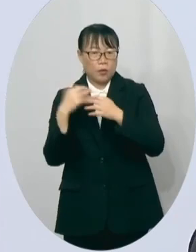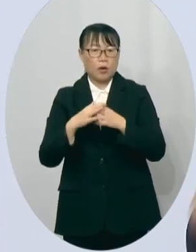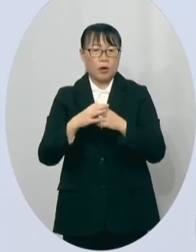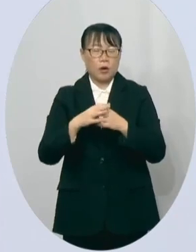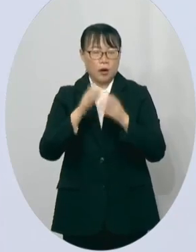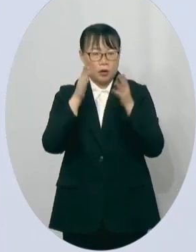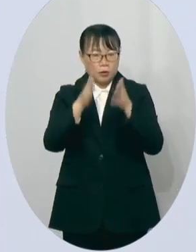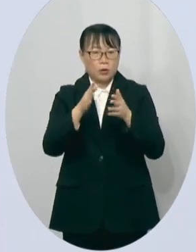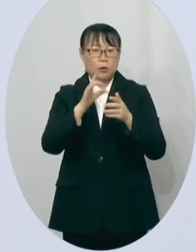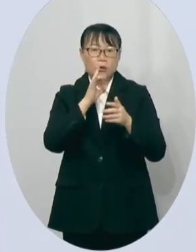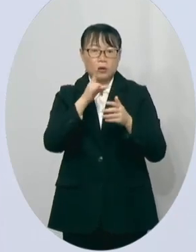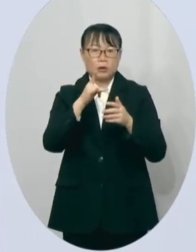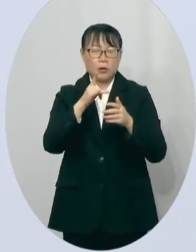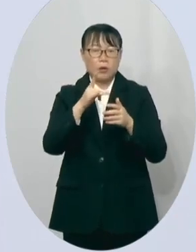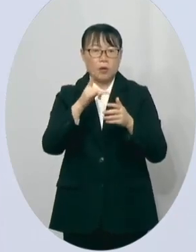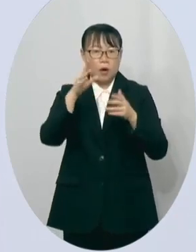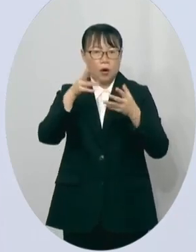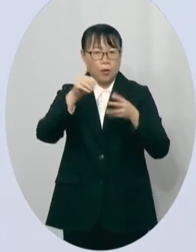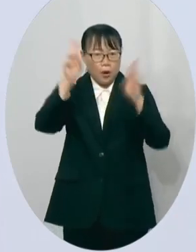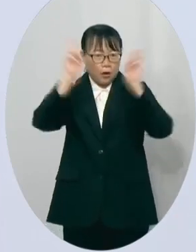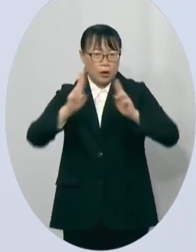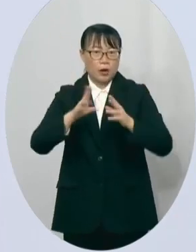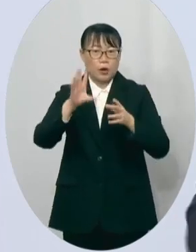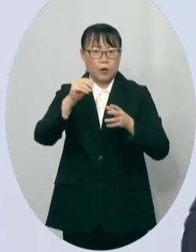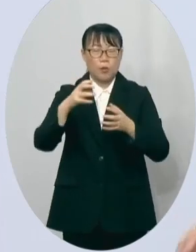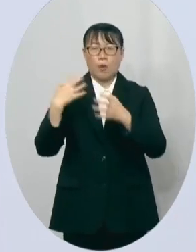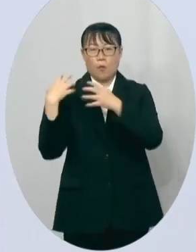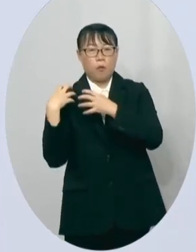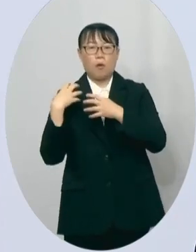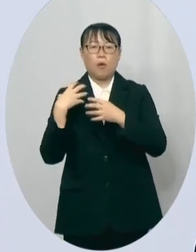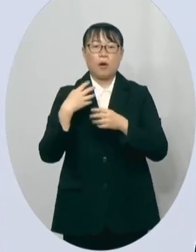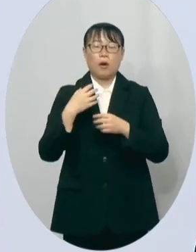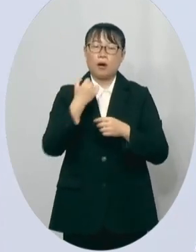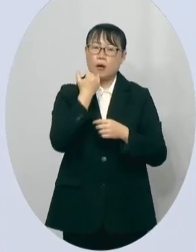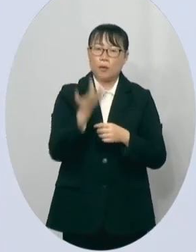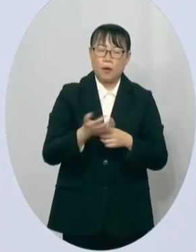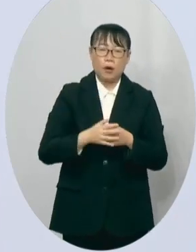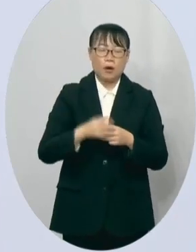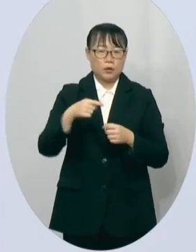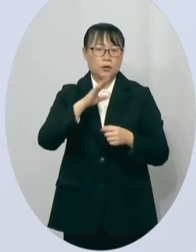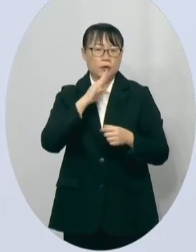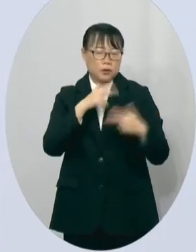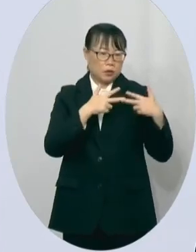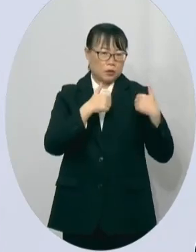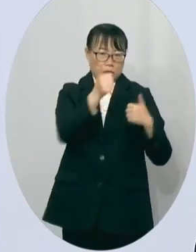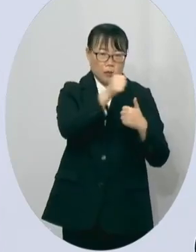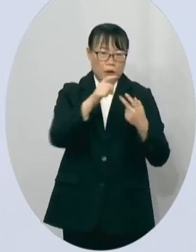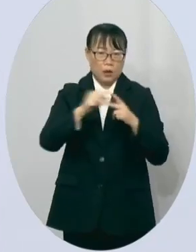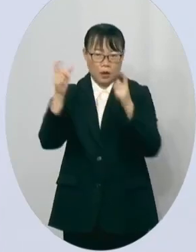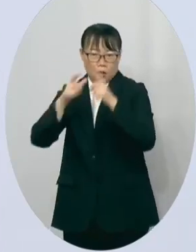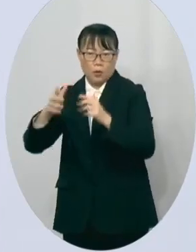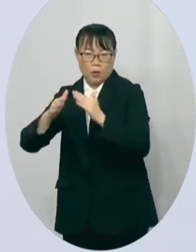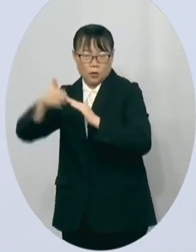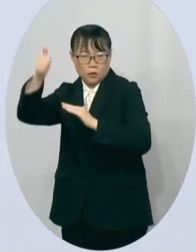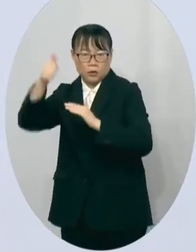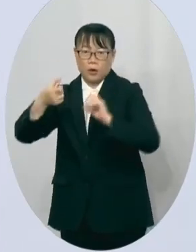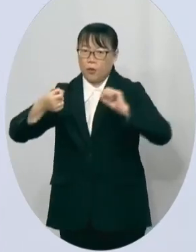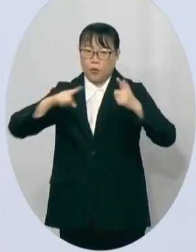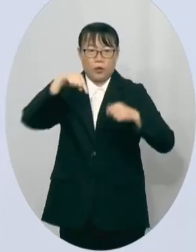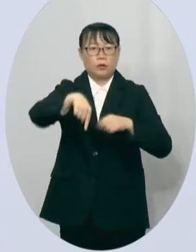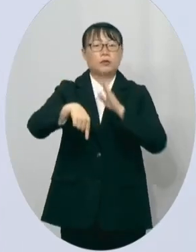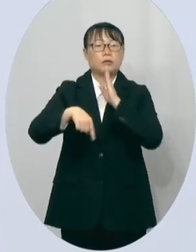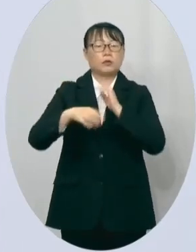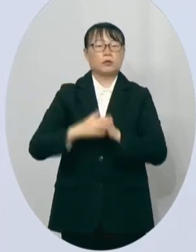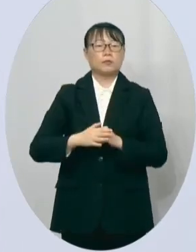的问题有没有肩膀要不要承担的问题这个是蔡其昌跟卢秀燕市长最大不同的地方